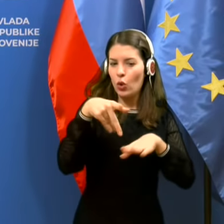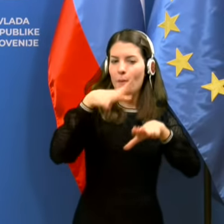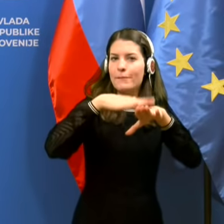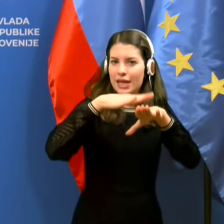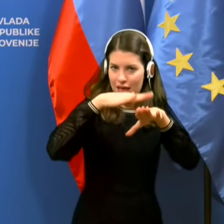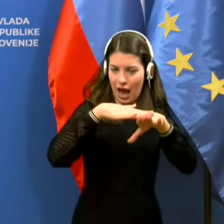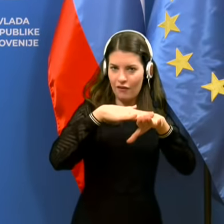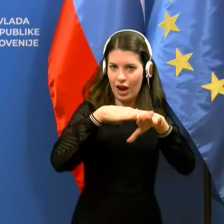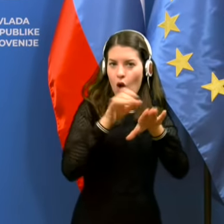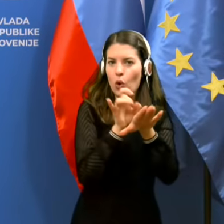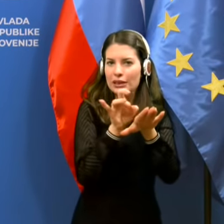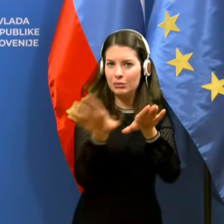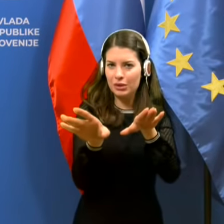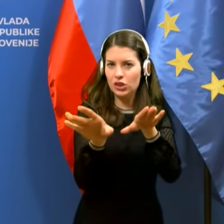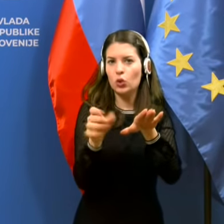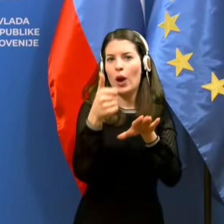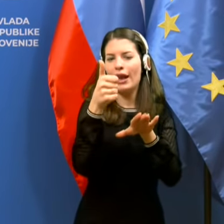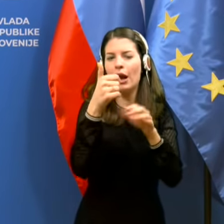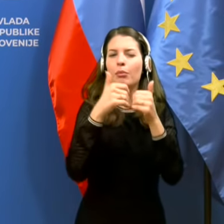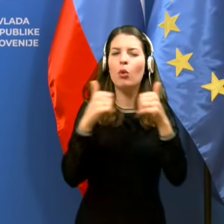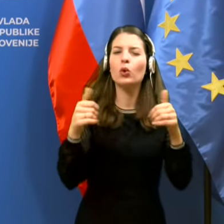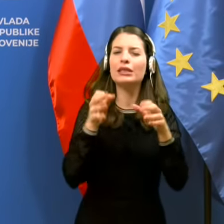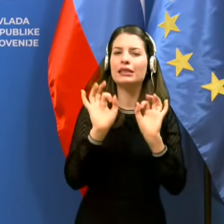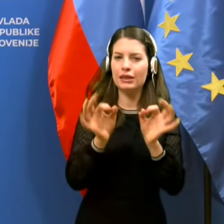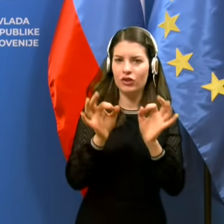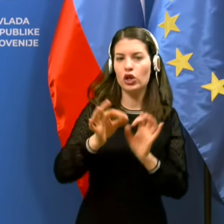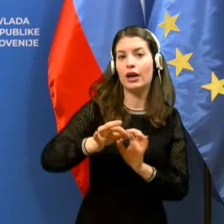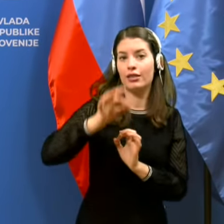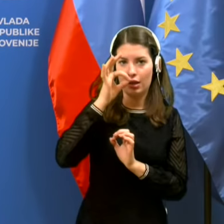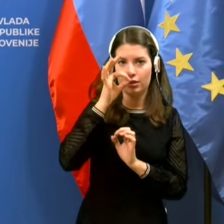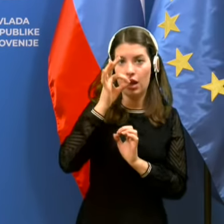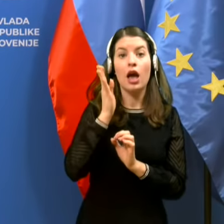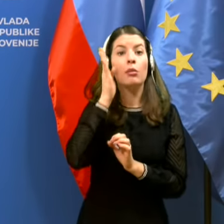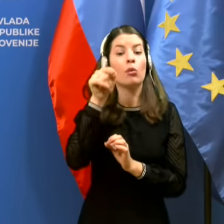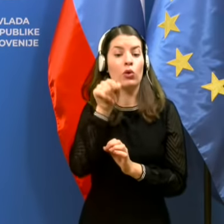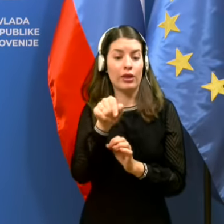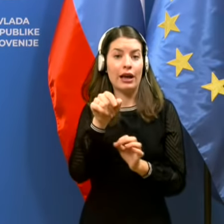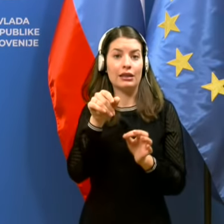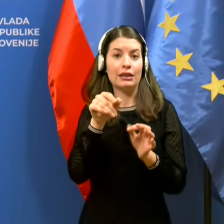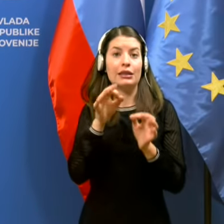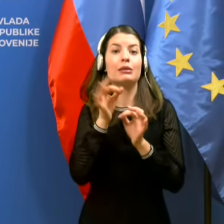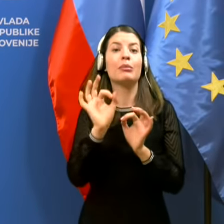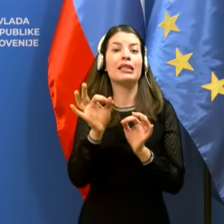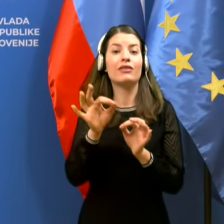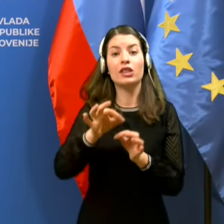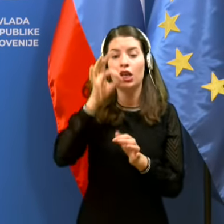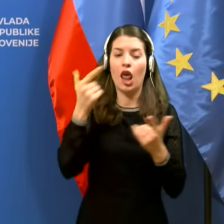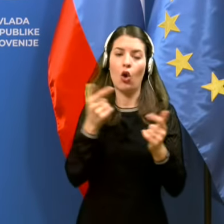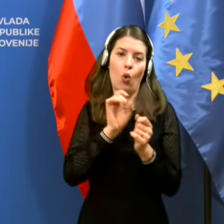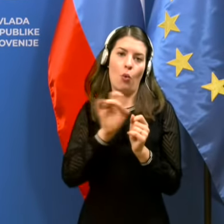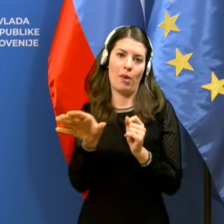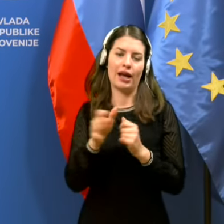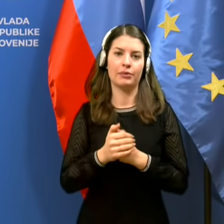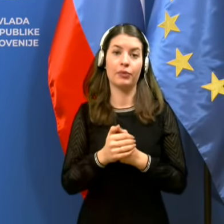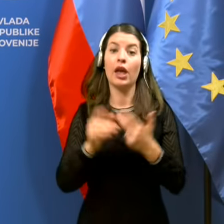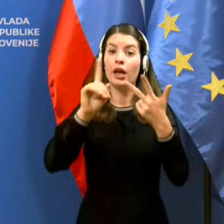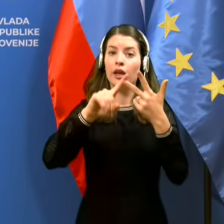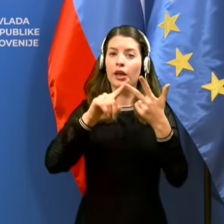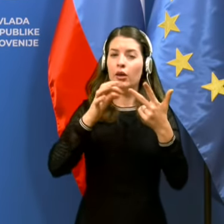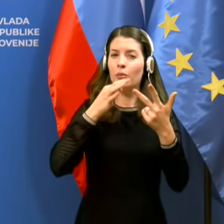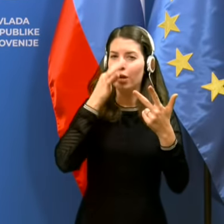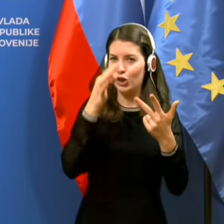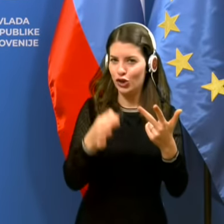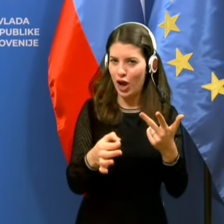umiku enega specifičnega testa in bomo tačno specifičen test umaknili. Zdaj pa še tretje vprašanje je bilo, pa